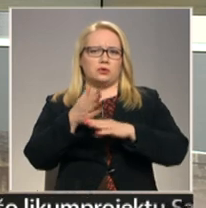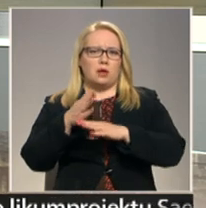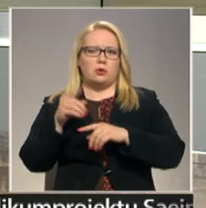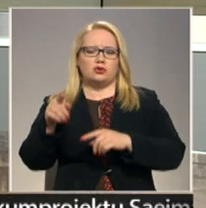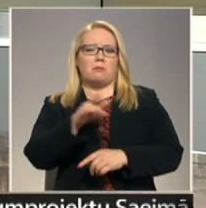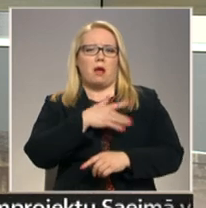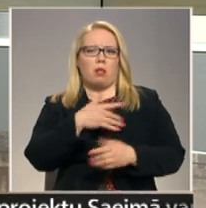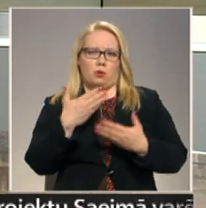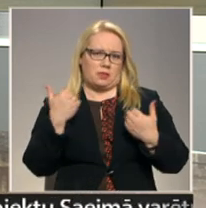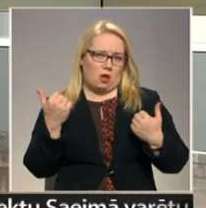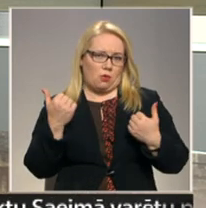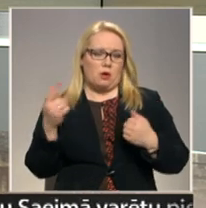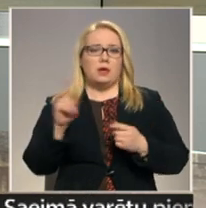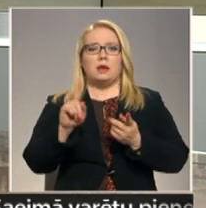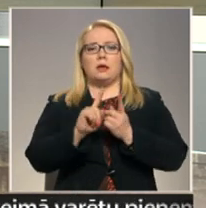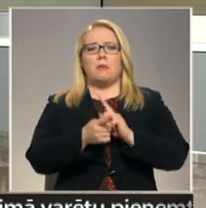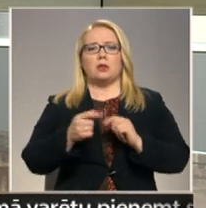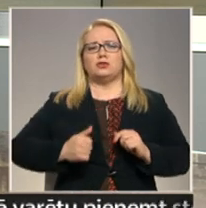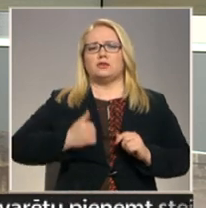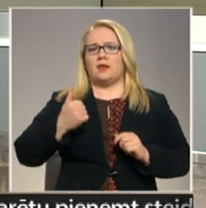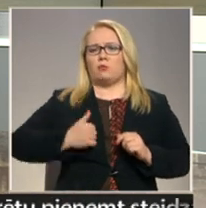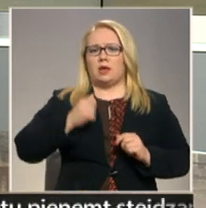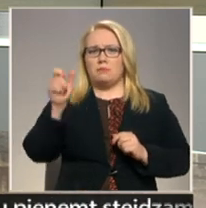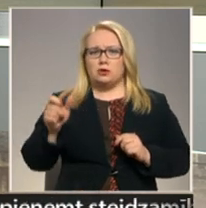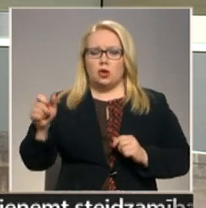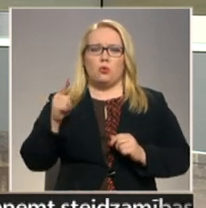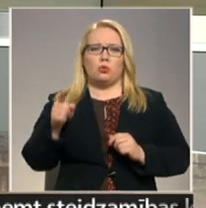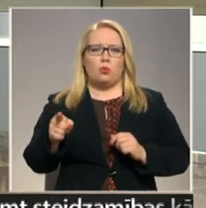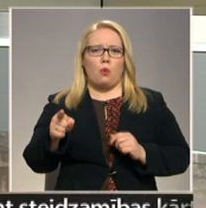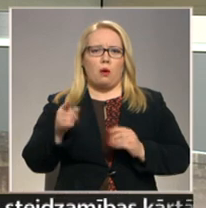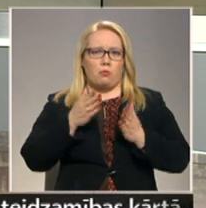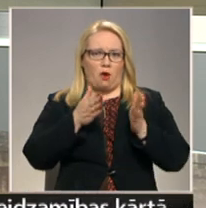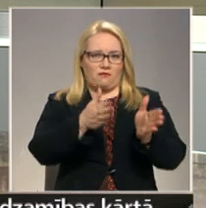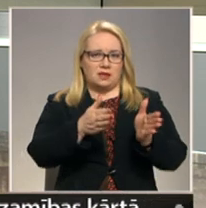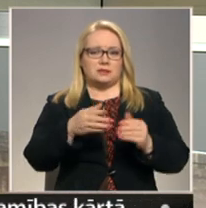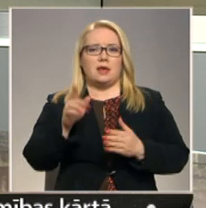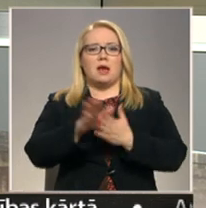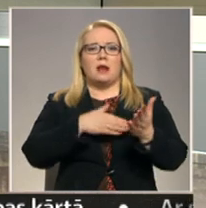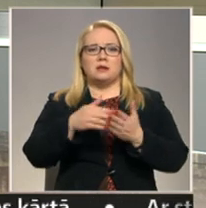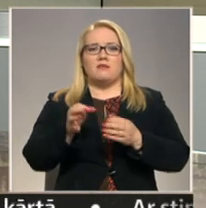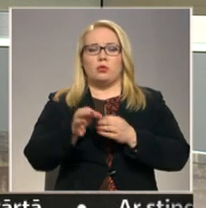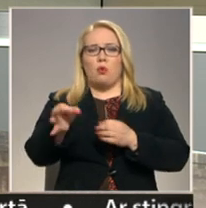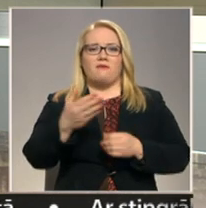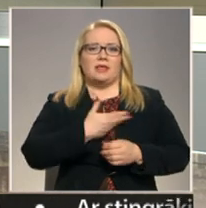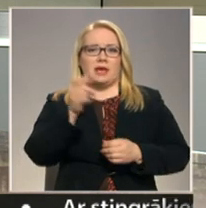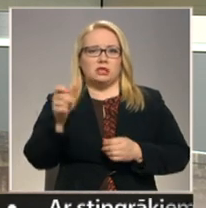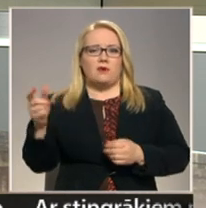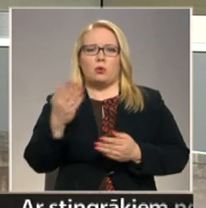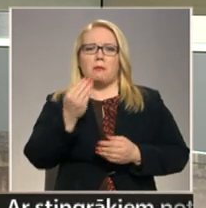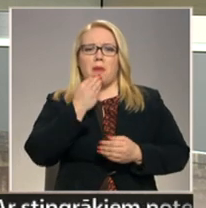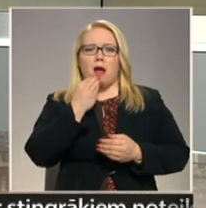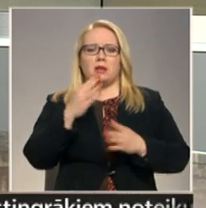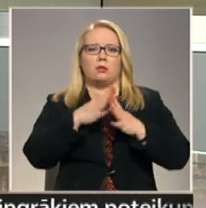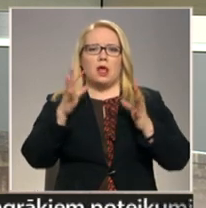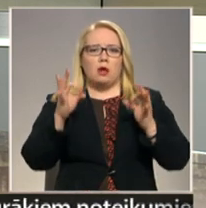vairākos ciemos šī pakalpojuma nav. Ir mainījušies firmu īpašnieki un to profils tiek. Krāslaus novadi iedzīvotāji, kuri pārtiku